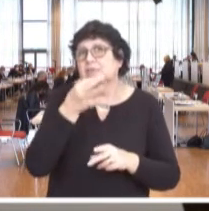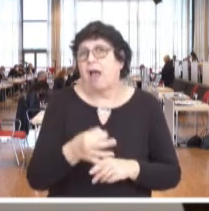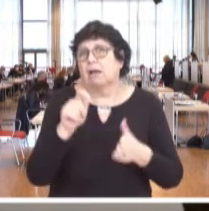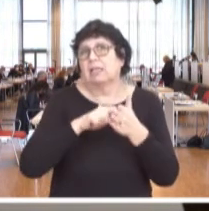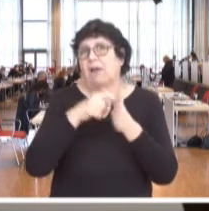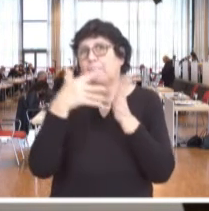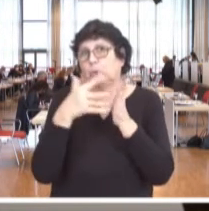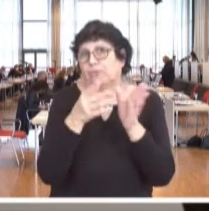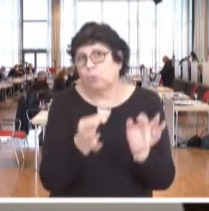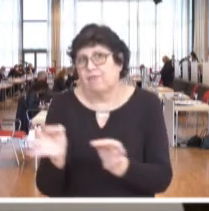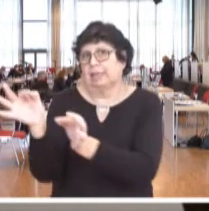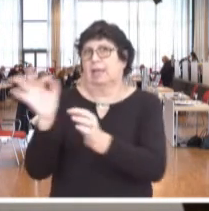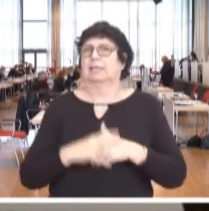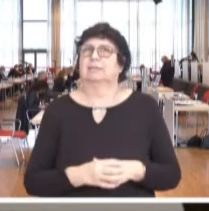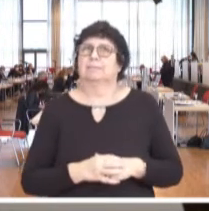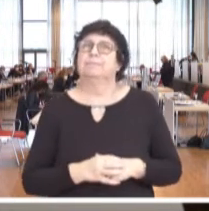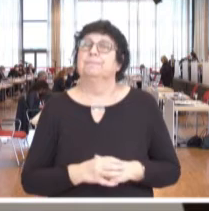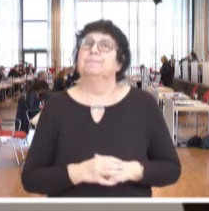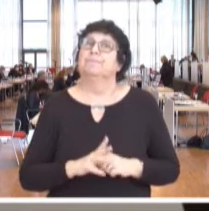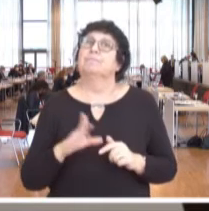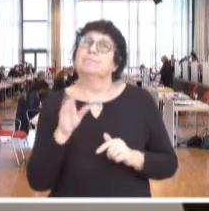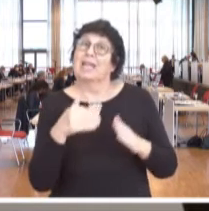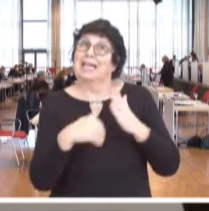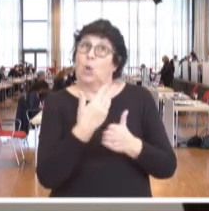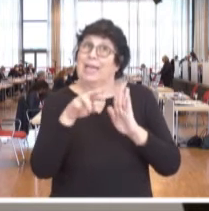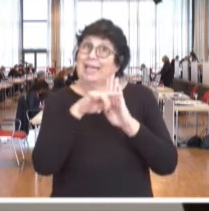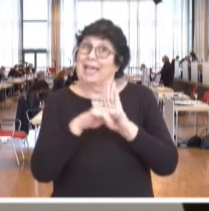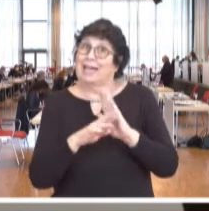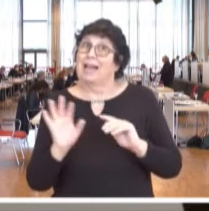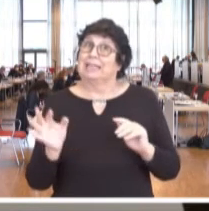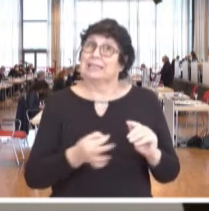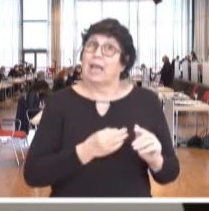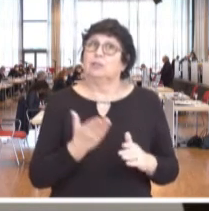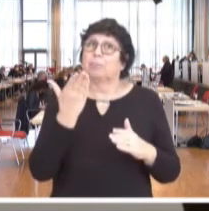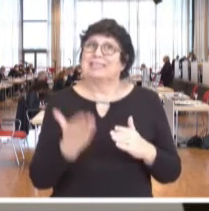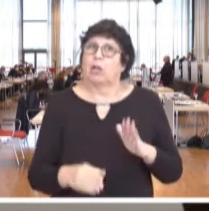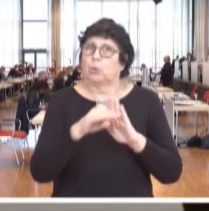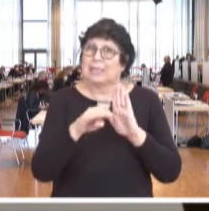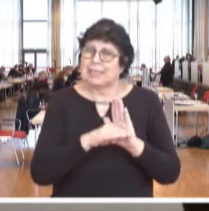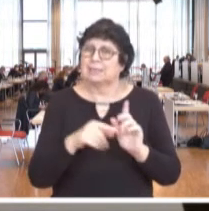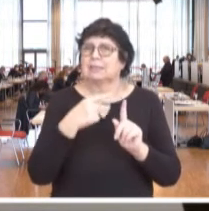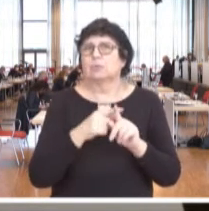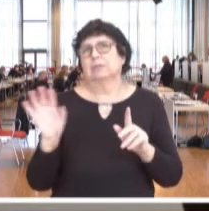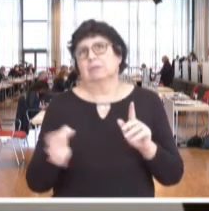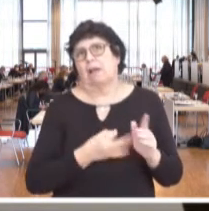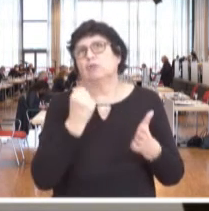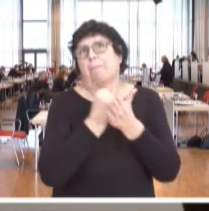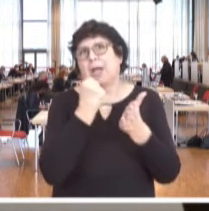Wahlprüfung überwiesen. Mit der Neuregelung des saarländischen Besoldungsgesetzes und des saarländischen